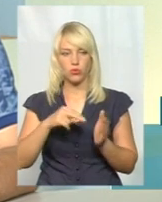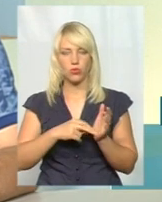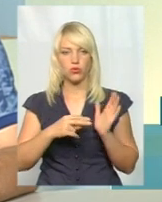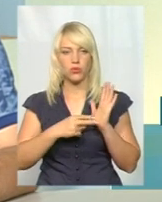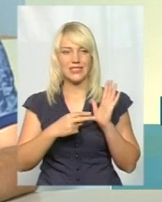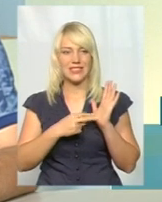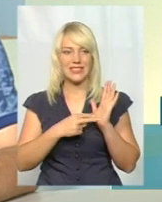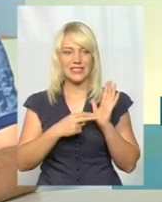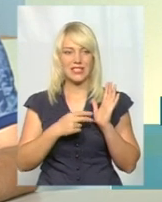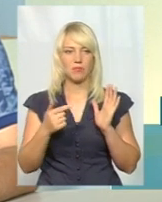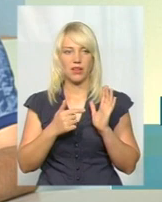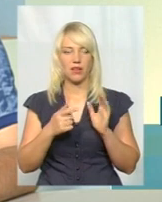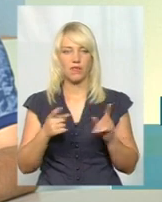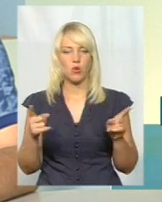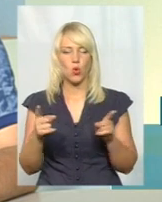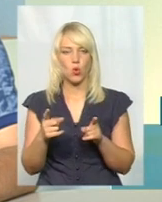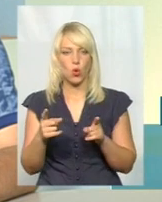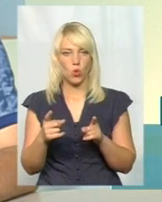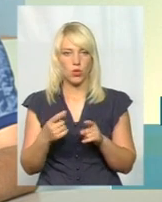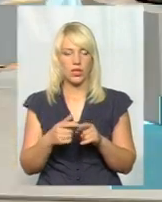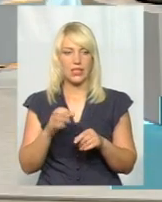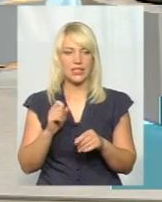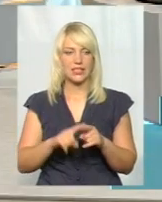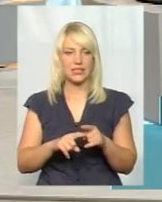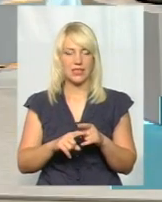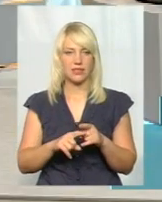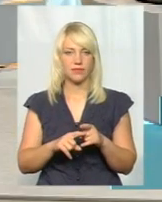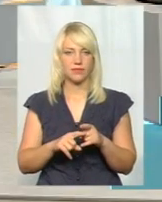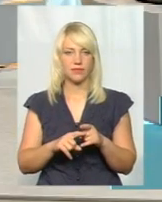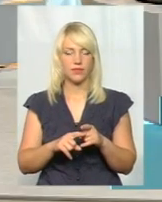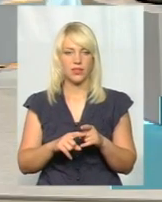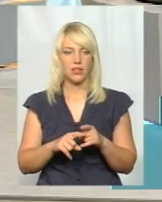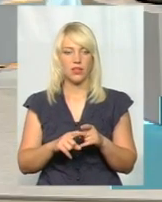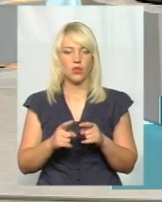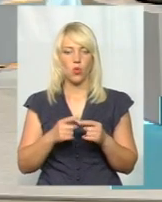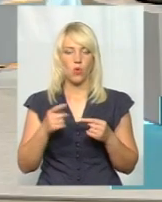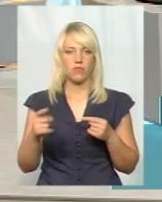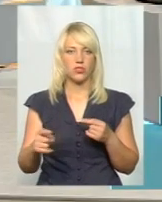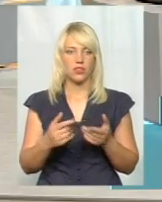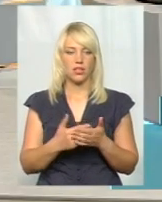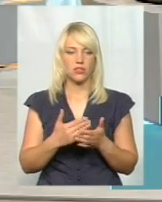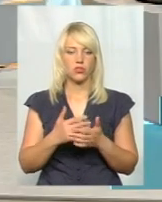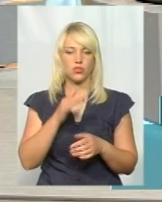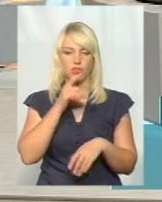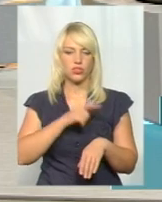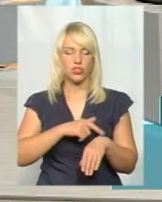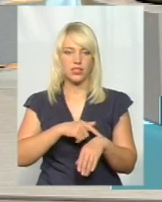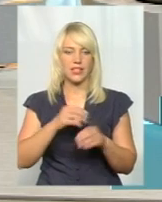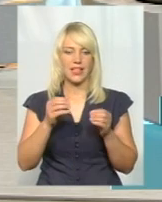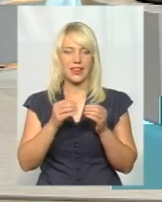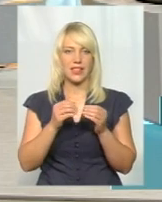гривень, це короткий маршрут. За це довжина маршруту, якщо по часу, це 10 гривень.